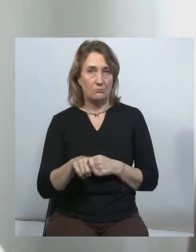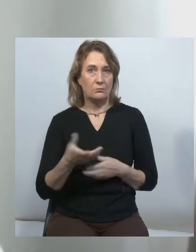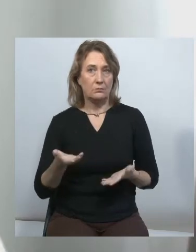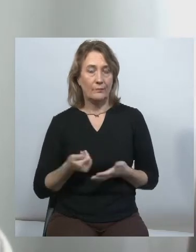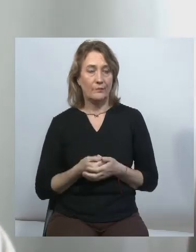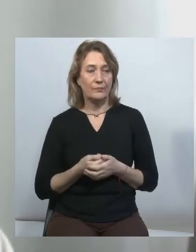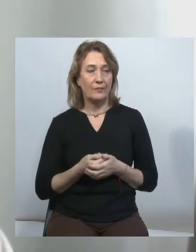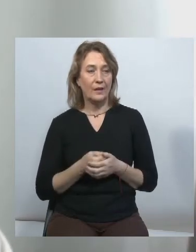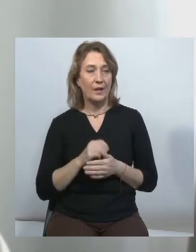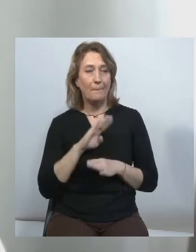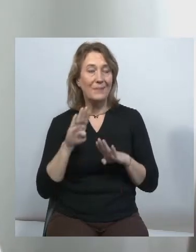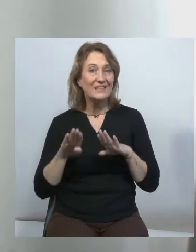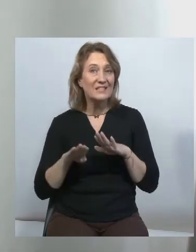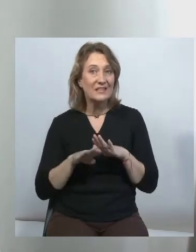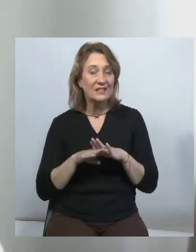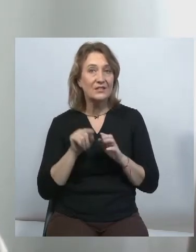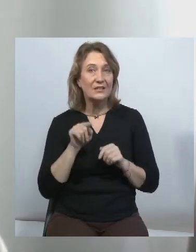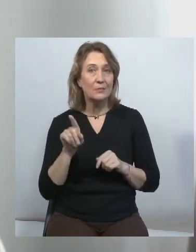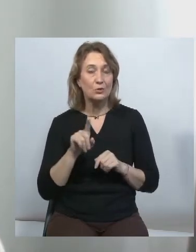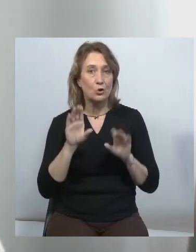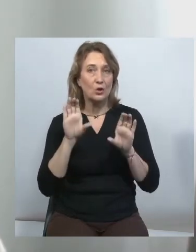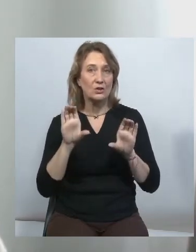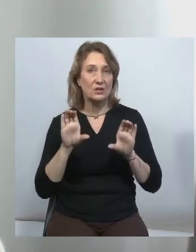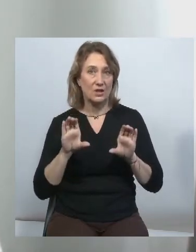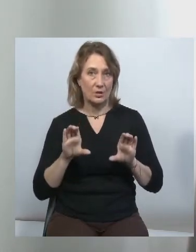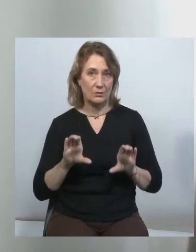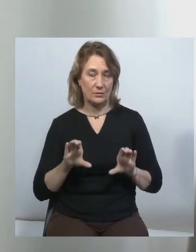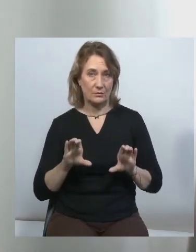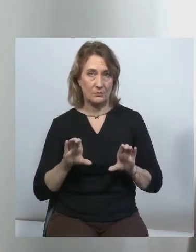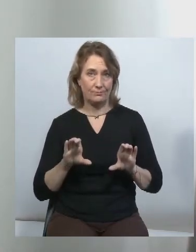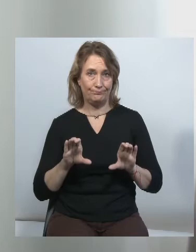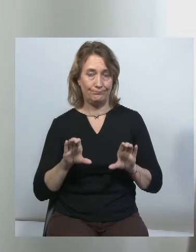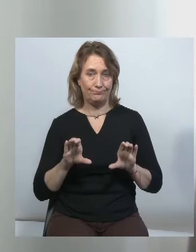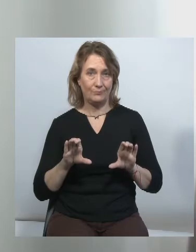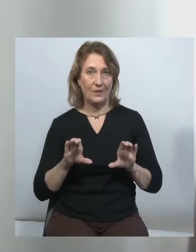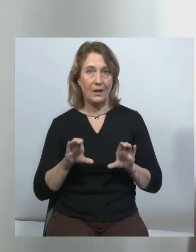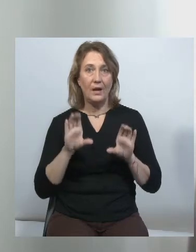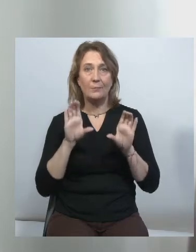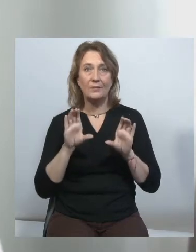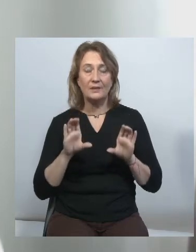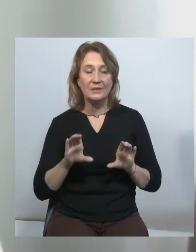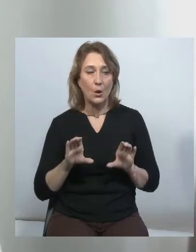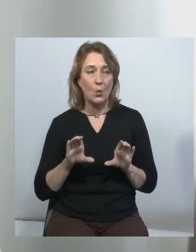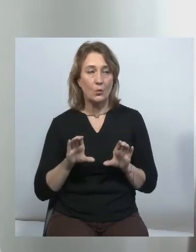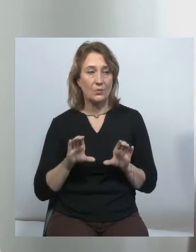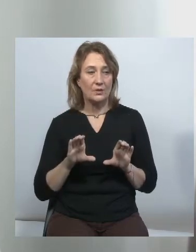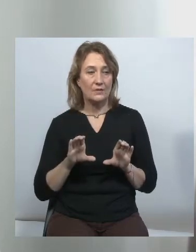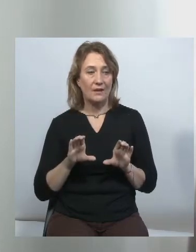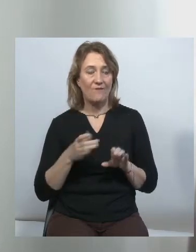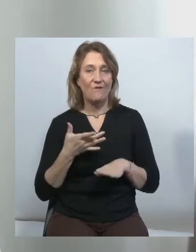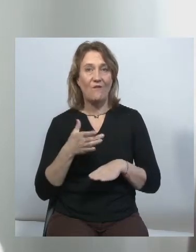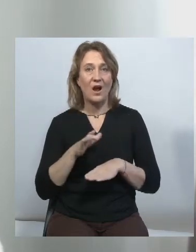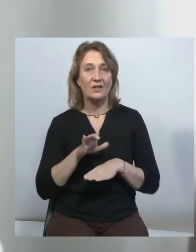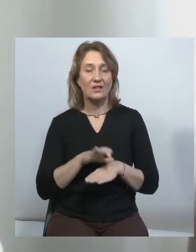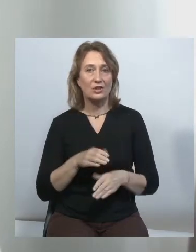підсилилося ще й тим, що закон про креативні індустрії, про так званий закон про ковід, він фактично зараз